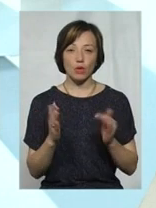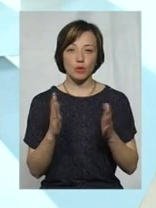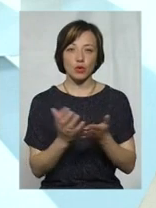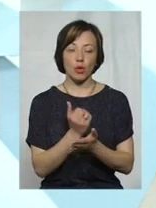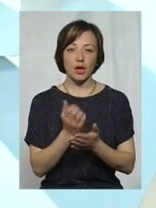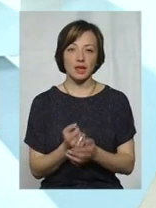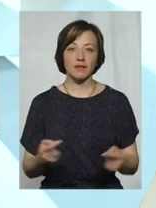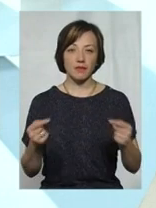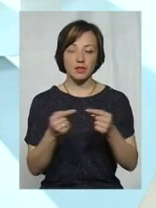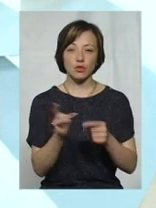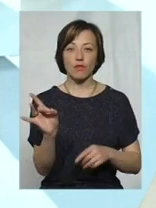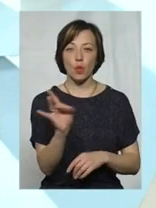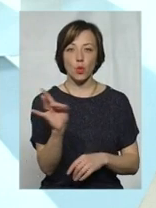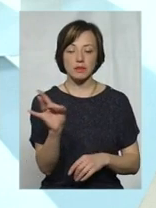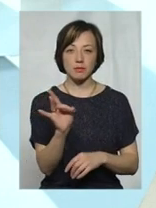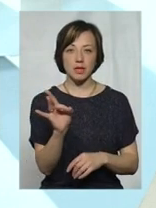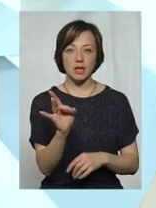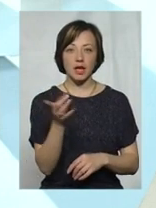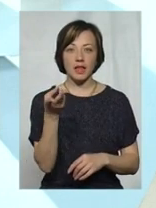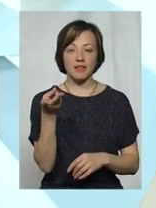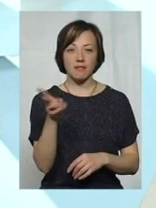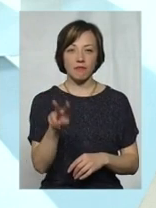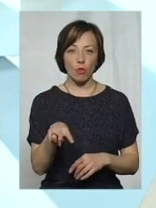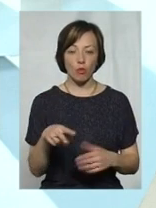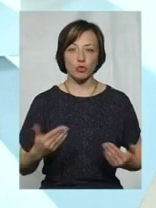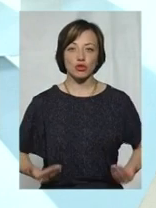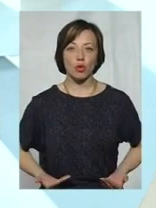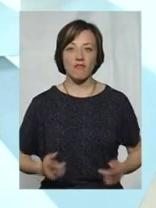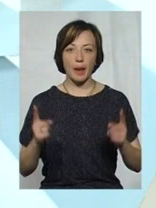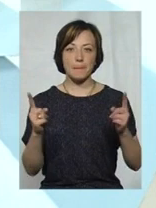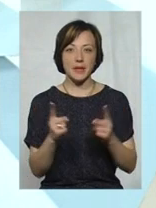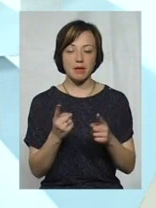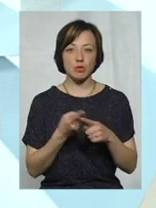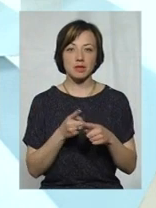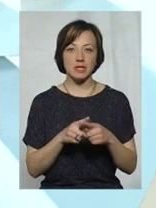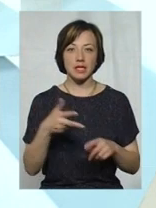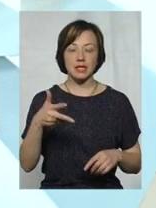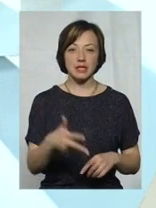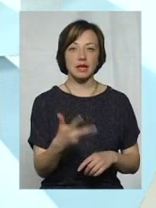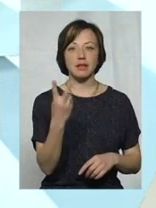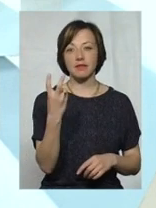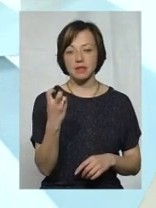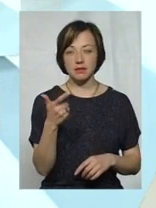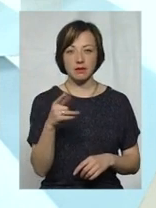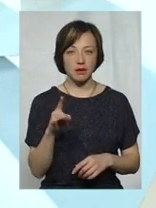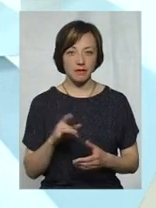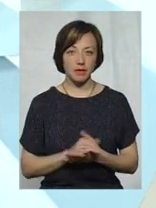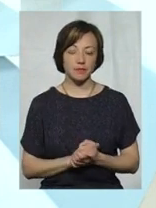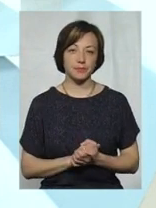дохід визначений у розмірі двох прожиткових мінімумів, це 3200 гривень.